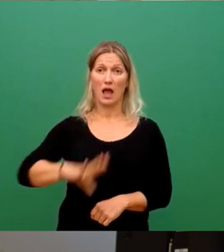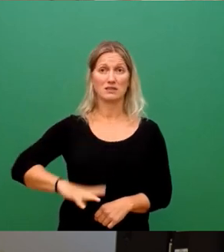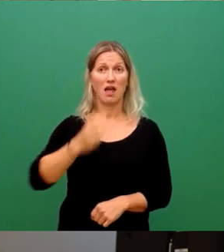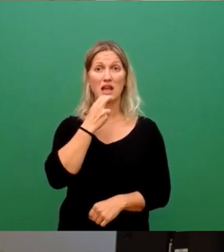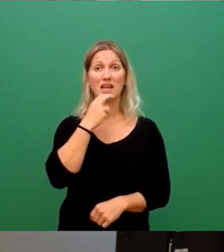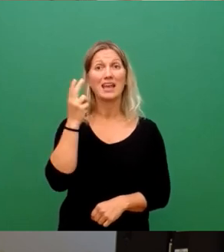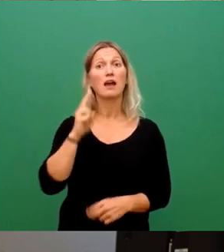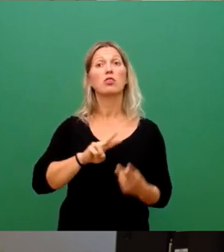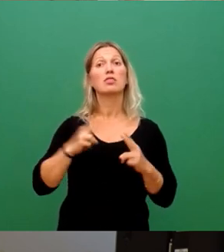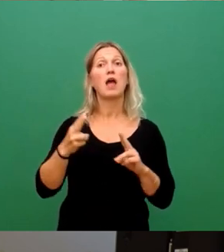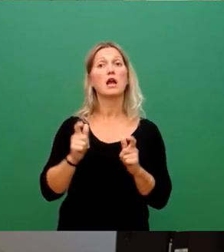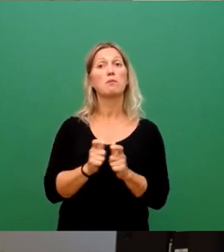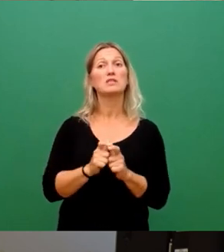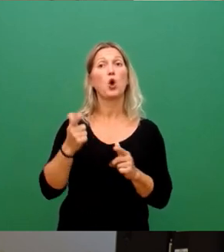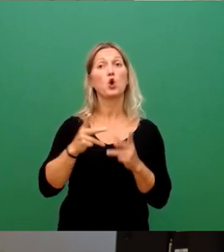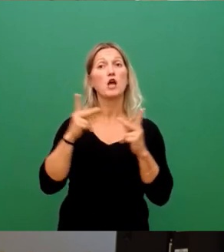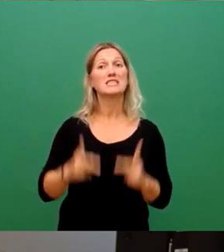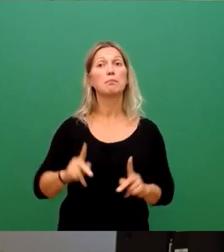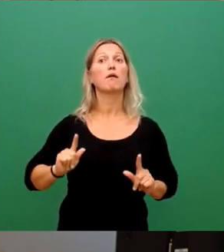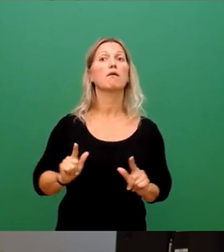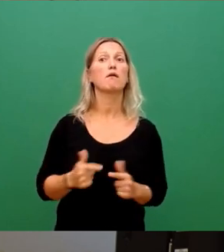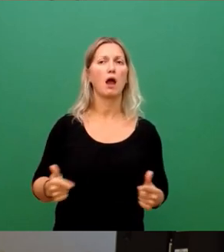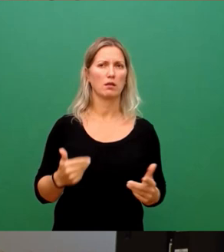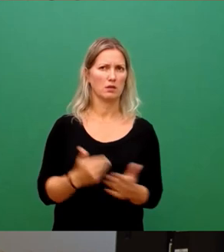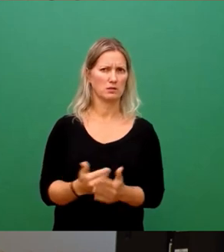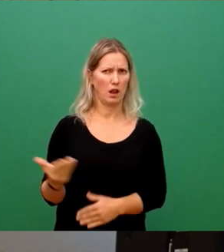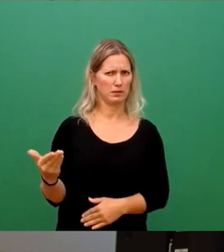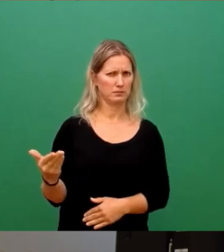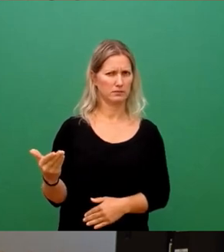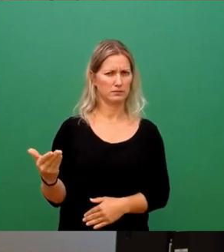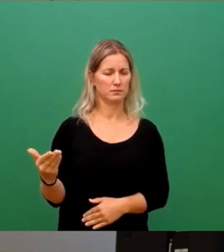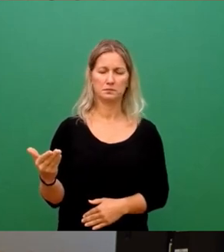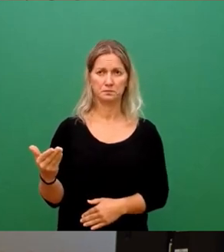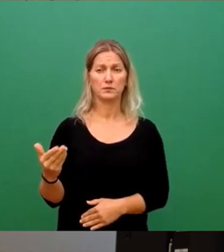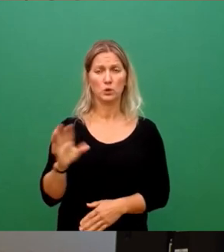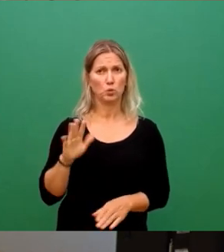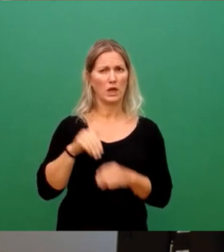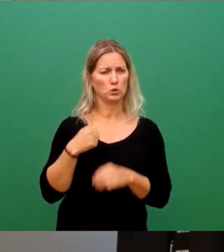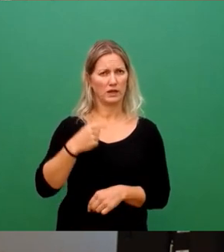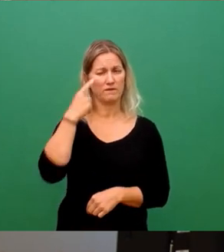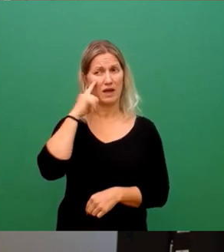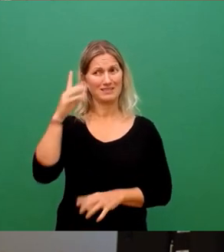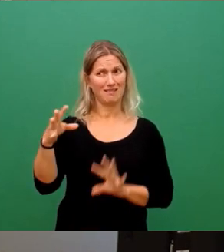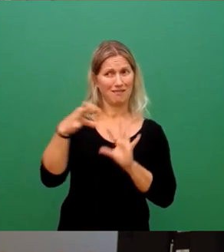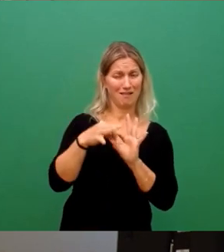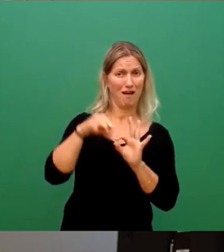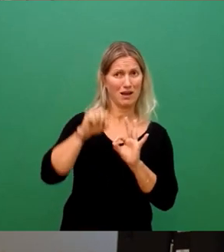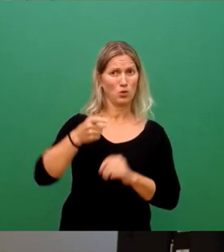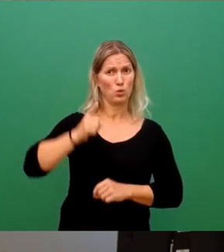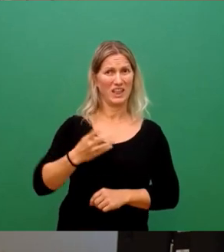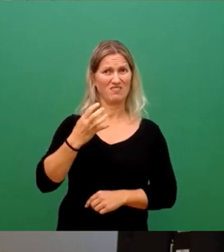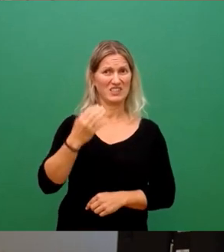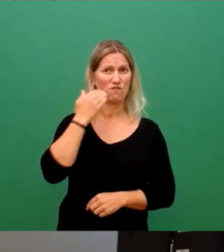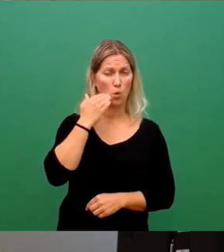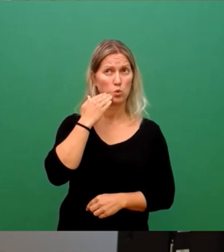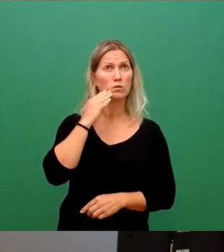es in den Sternen. Und wenn man dann auch weiß, dass ungefähr 140 Wohnungen da angeschlossen werden können zu einem Preis von 13 Millionen